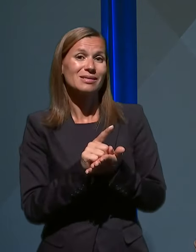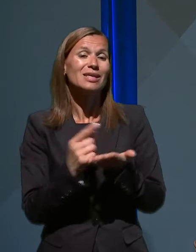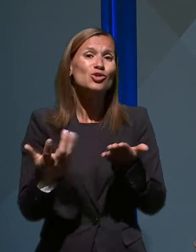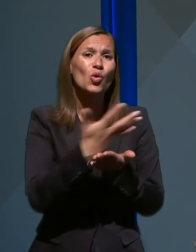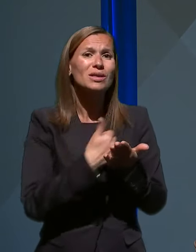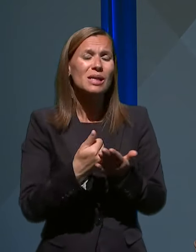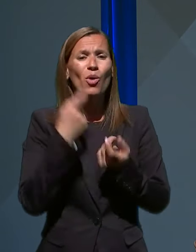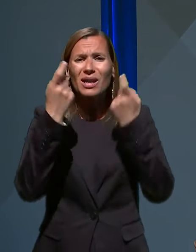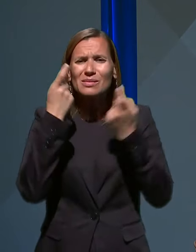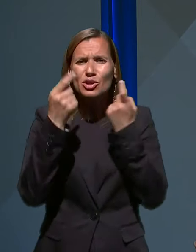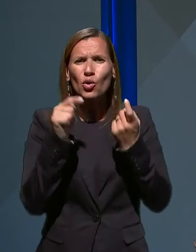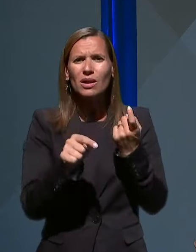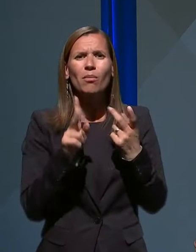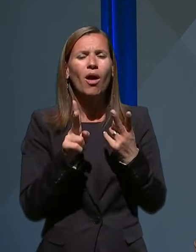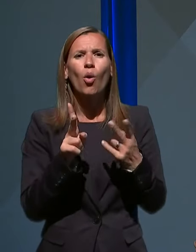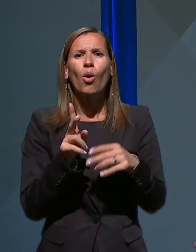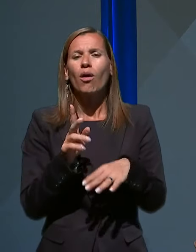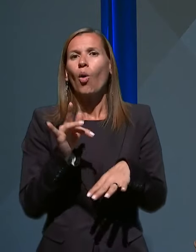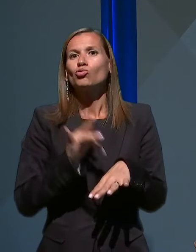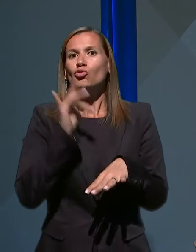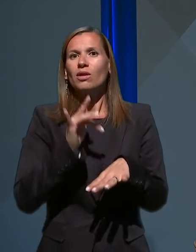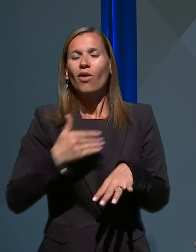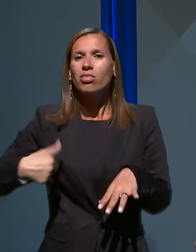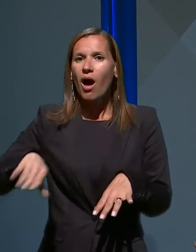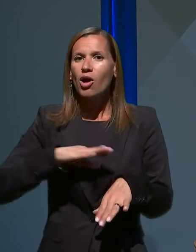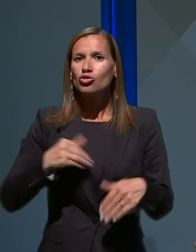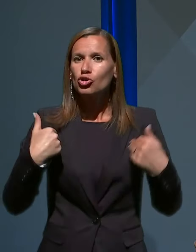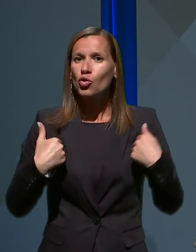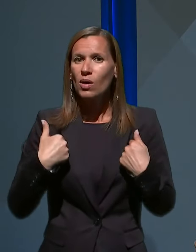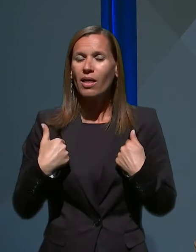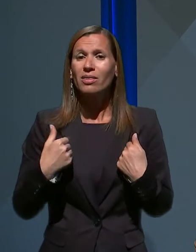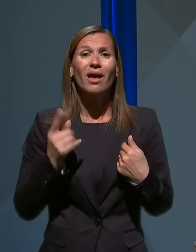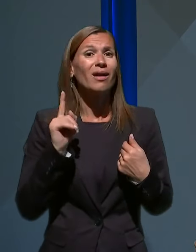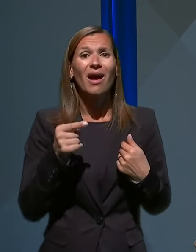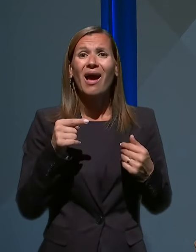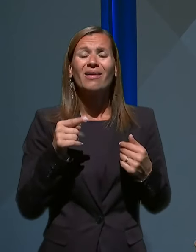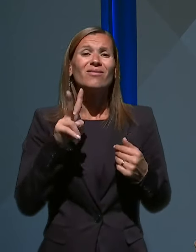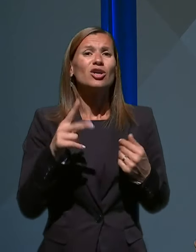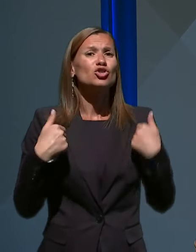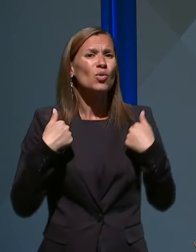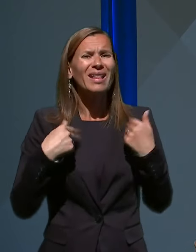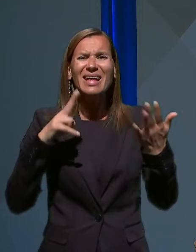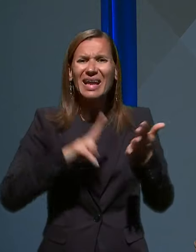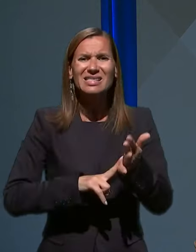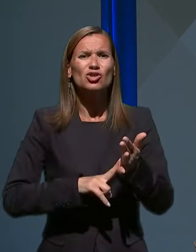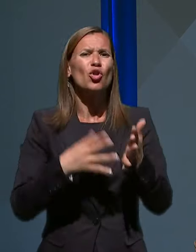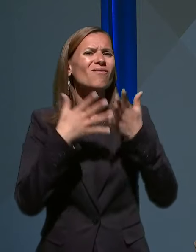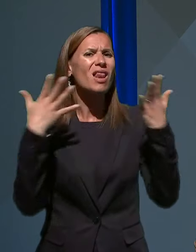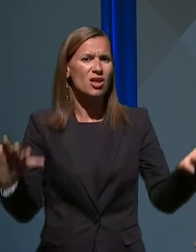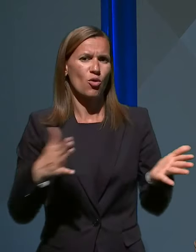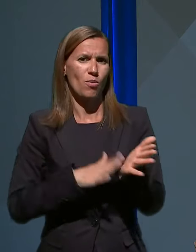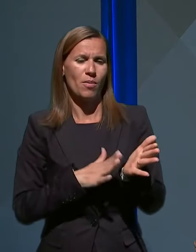tem, kako krhko je naše življenje in kaj je tisto, kar nam v življenju resnično veliko pomeni.